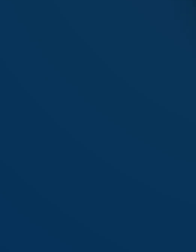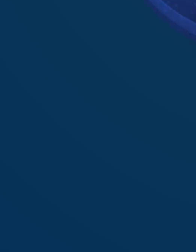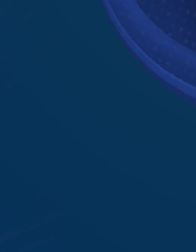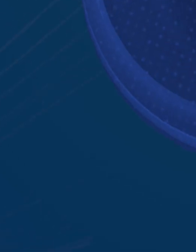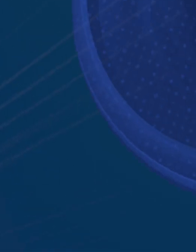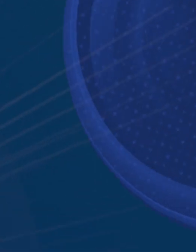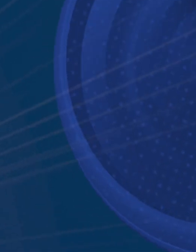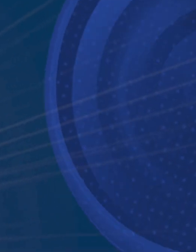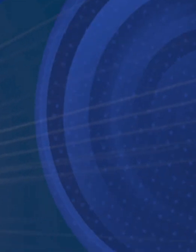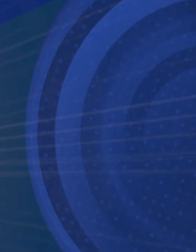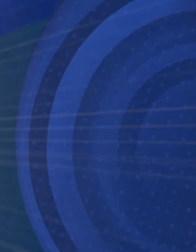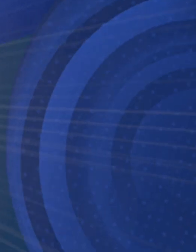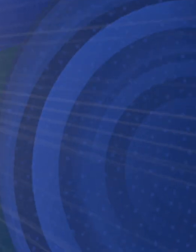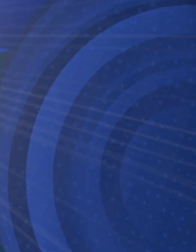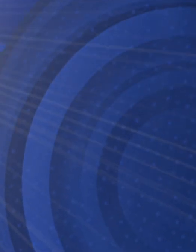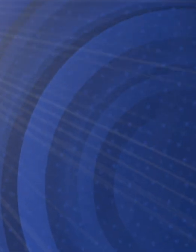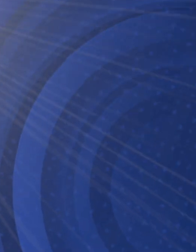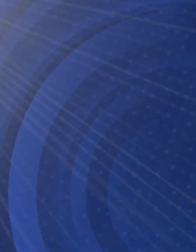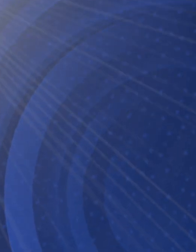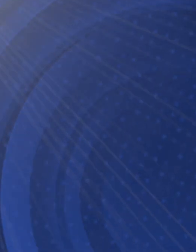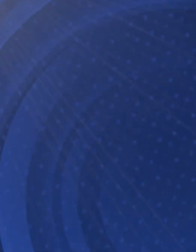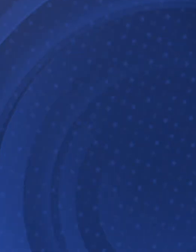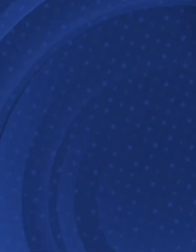Gledajte Gorinska poročila na GIP TV.